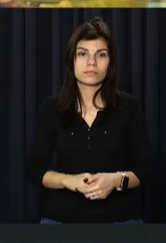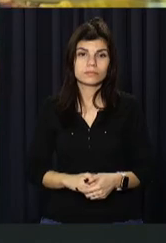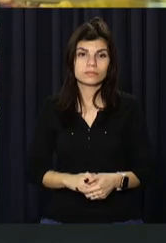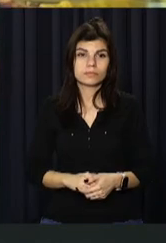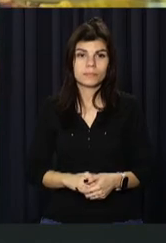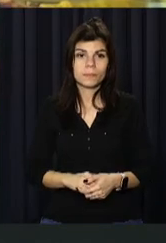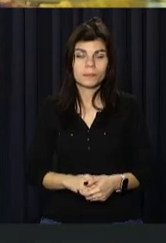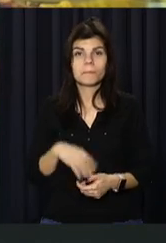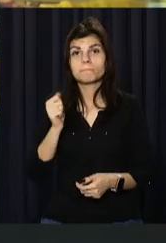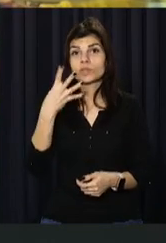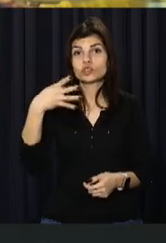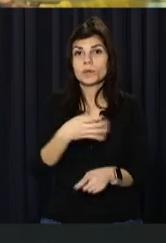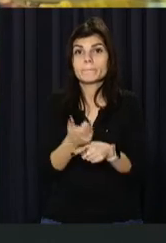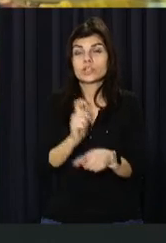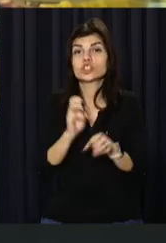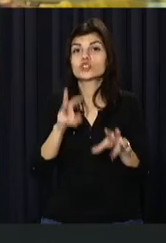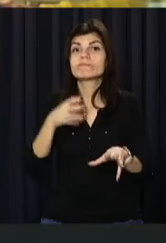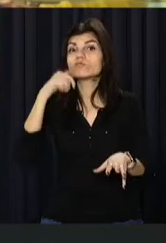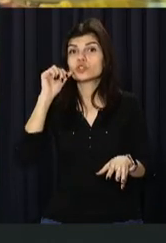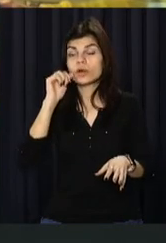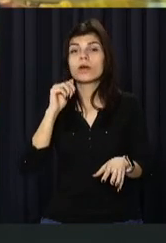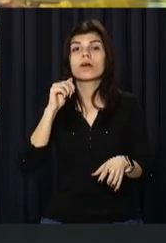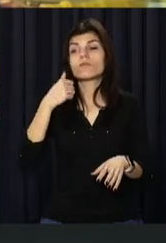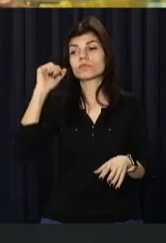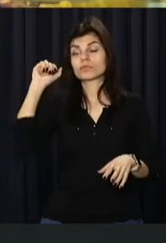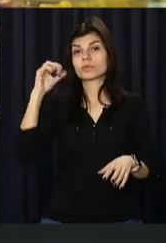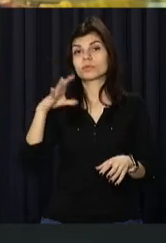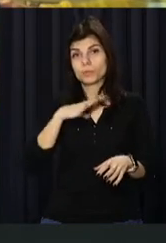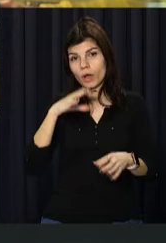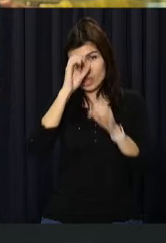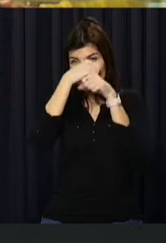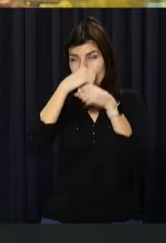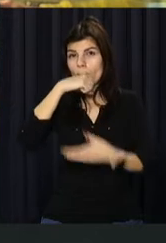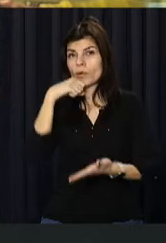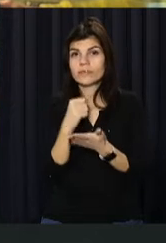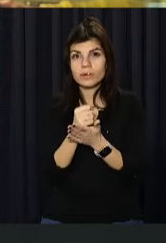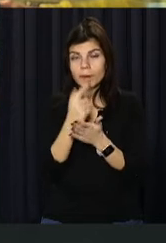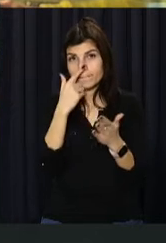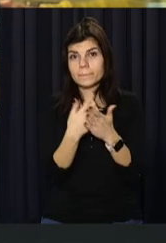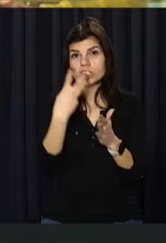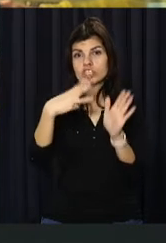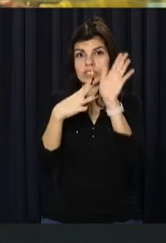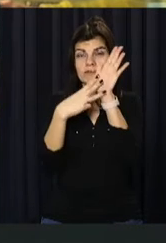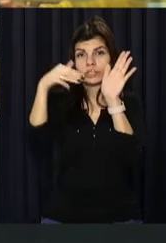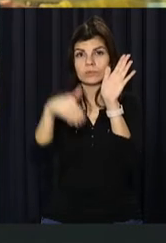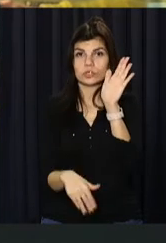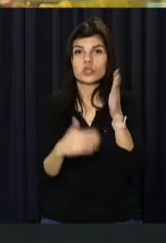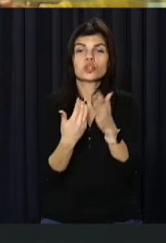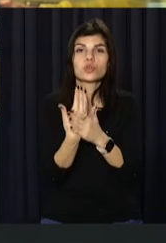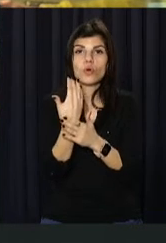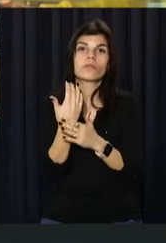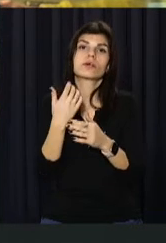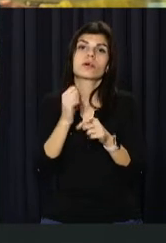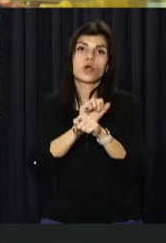На 4 тисячі більше, ніж учора. Минулої доби в Україні лабораторно підтвердили понад 38 тисяч нових